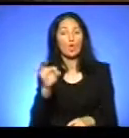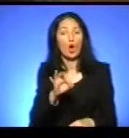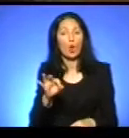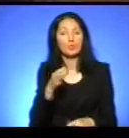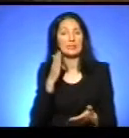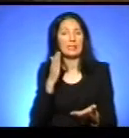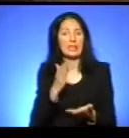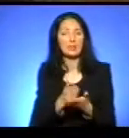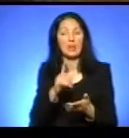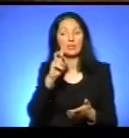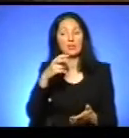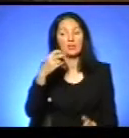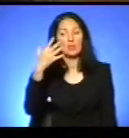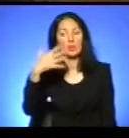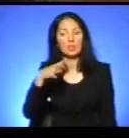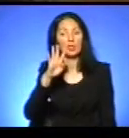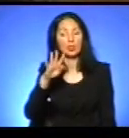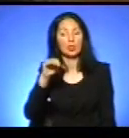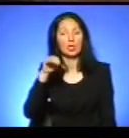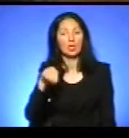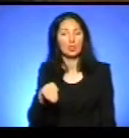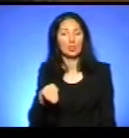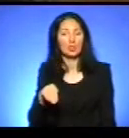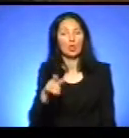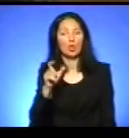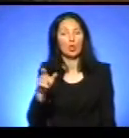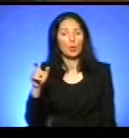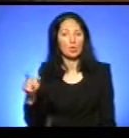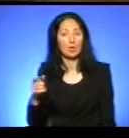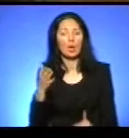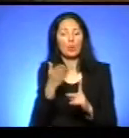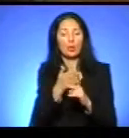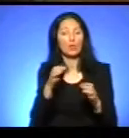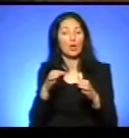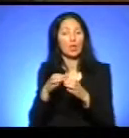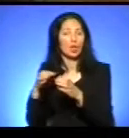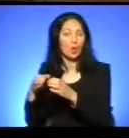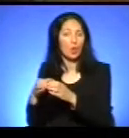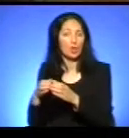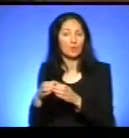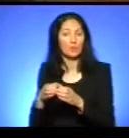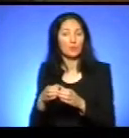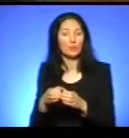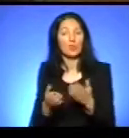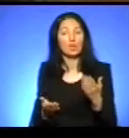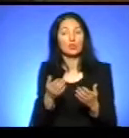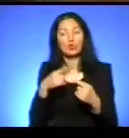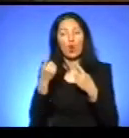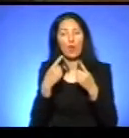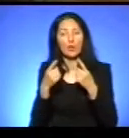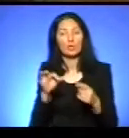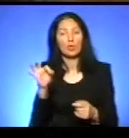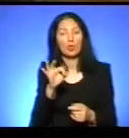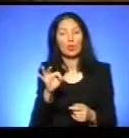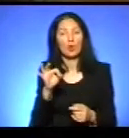перебуває 254 тисячі громадян пільгових категорій. Якщо говорити про